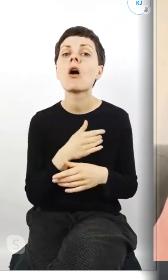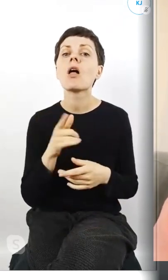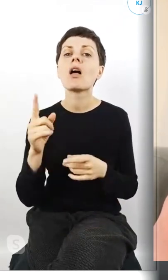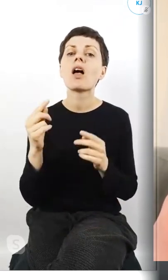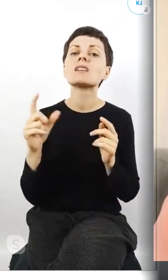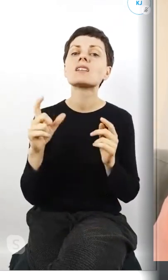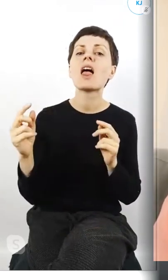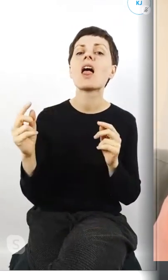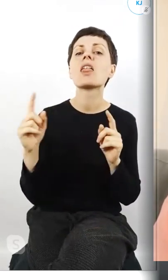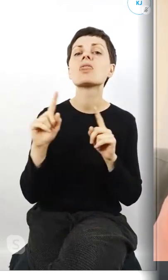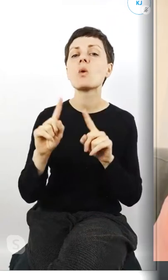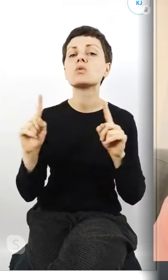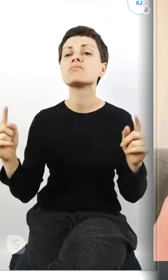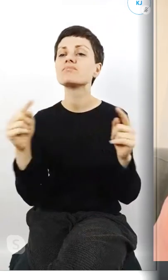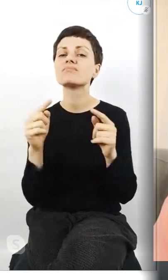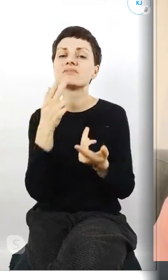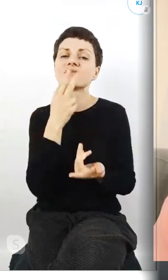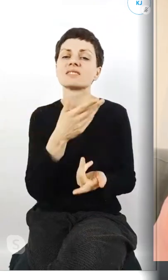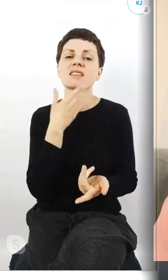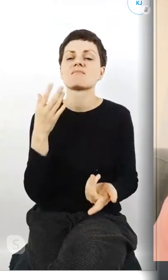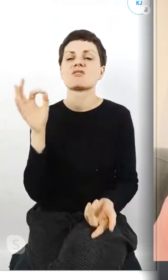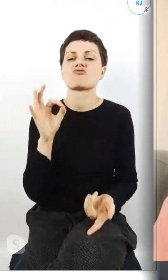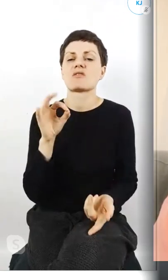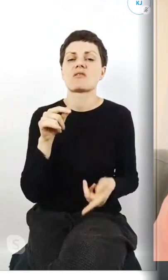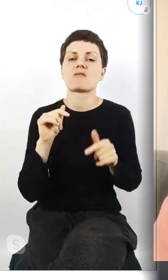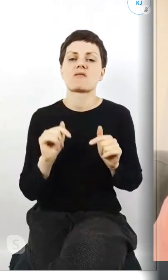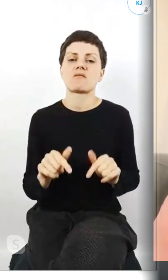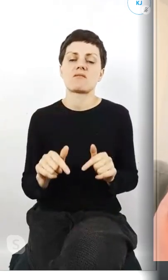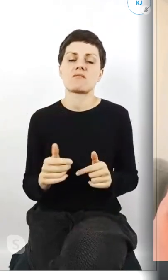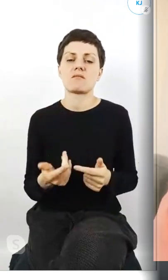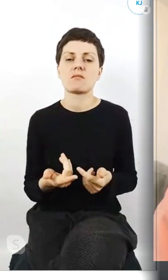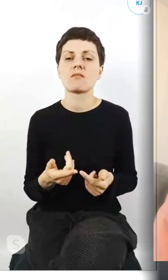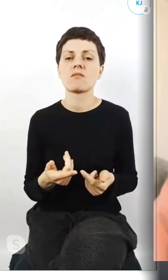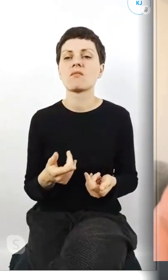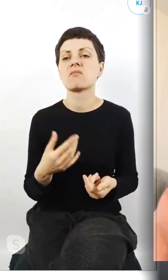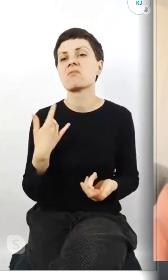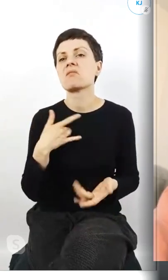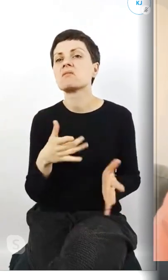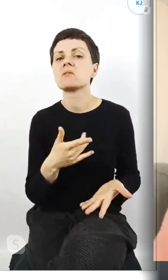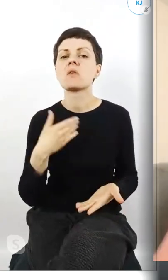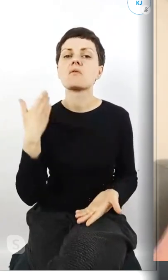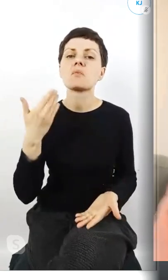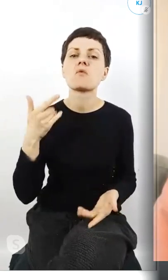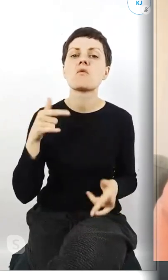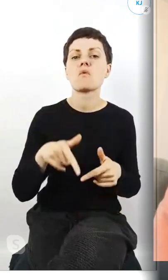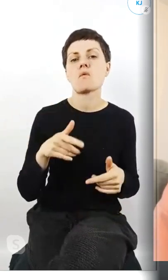nie widzą swoich szans w wypowiadaniu się w mieście